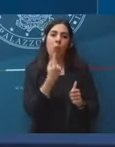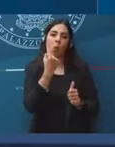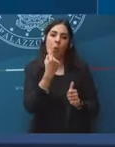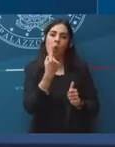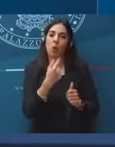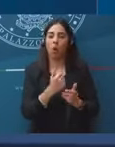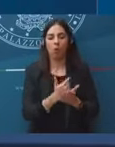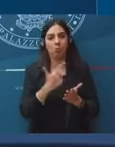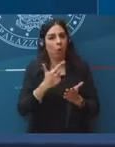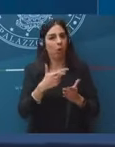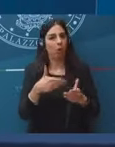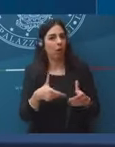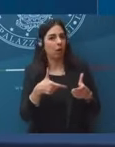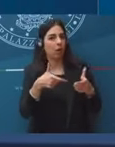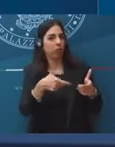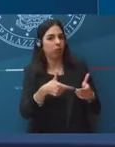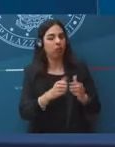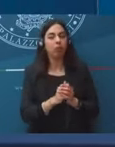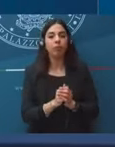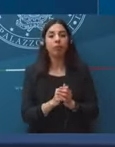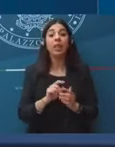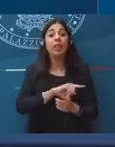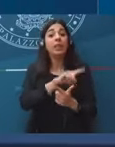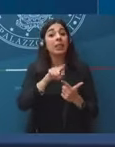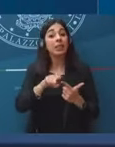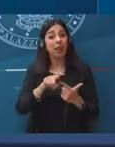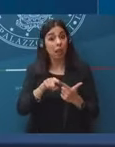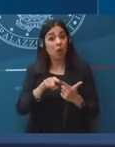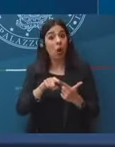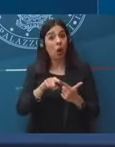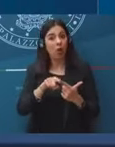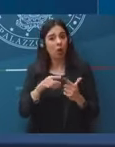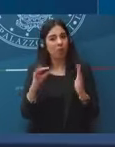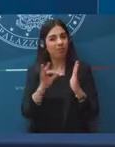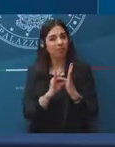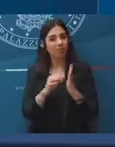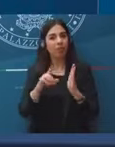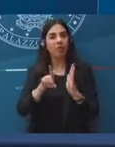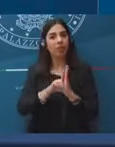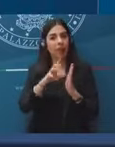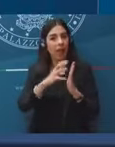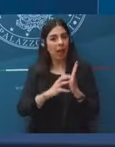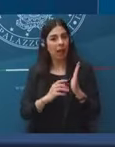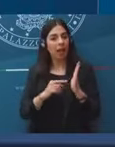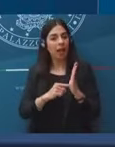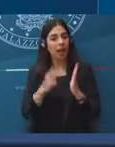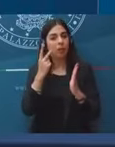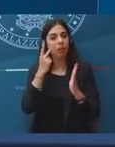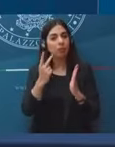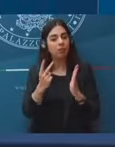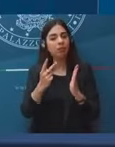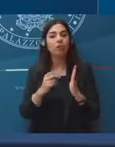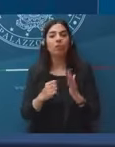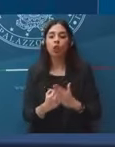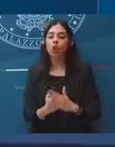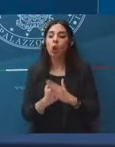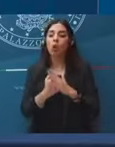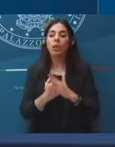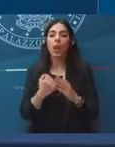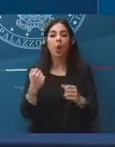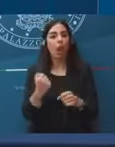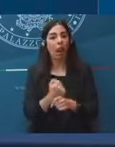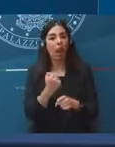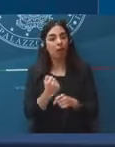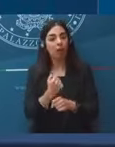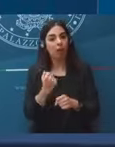principale. Il secondo pilastro del decreto è costituito dagli interventi di sostegno al lavoro e